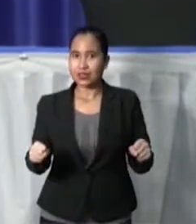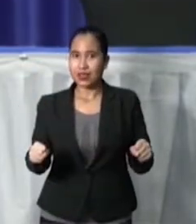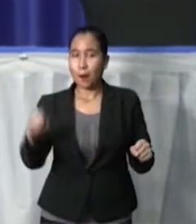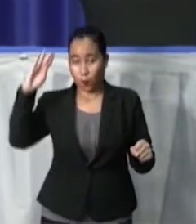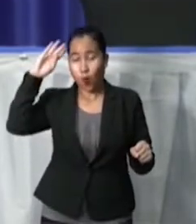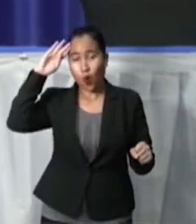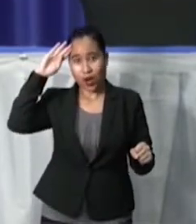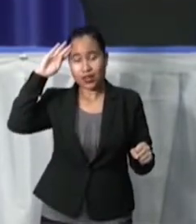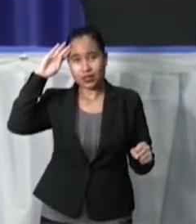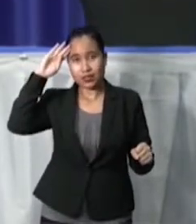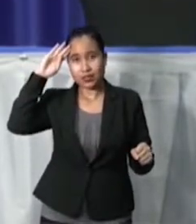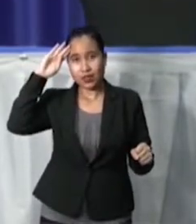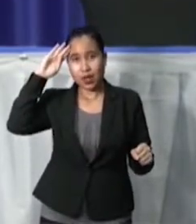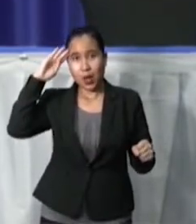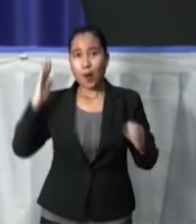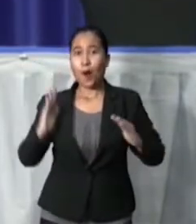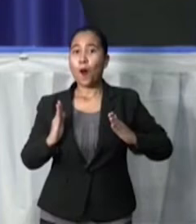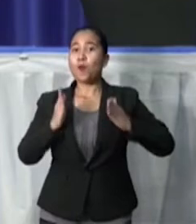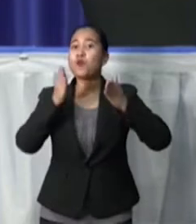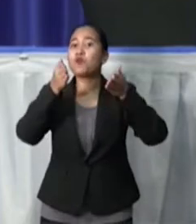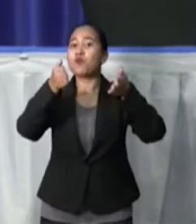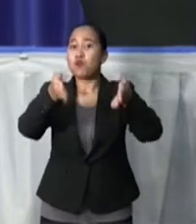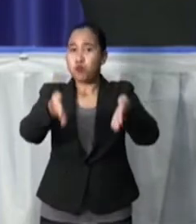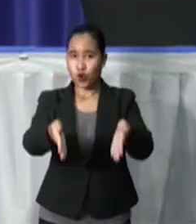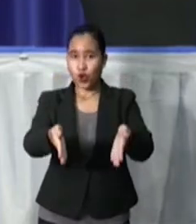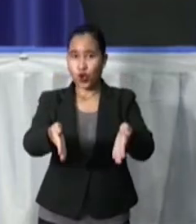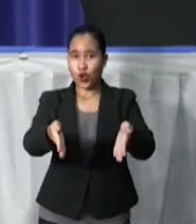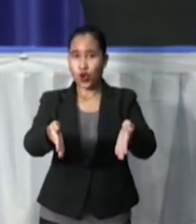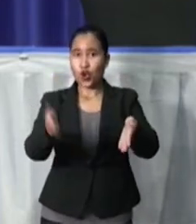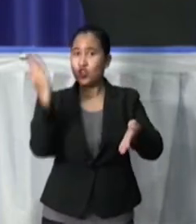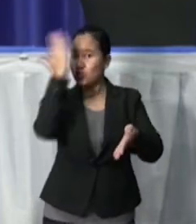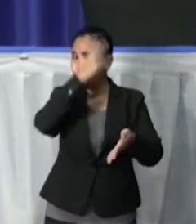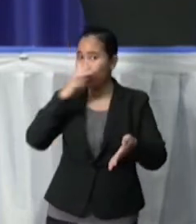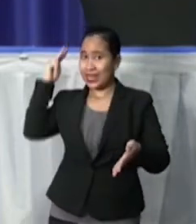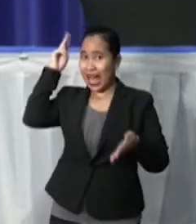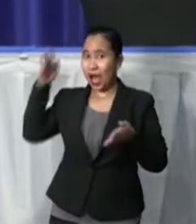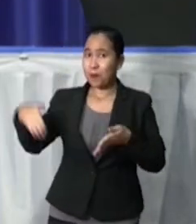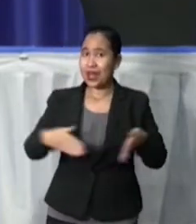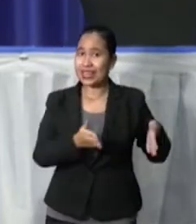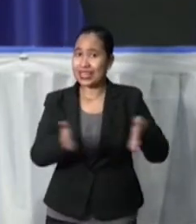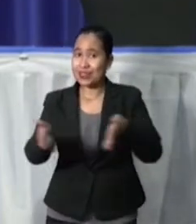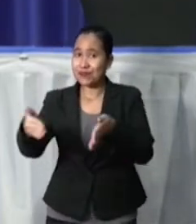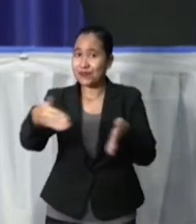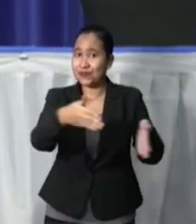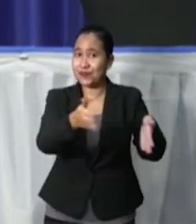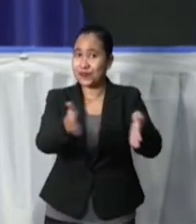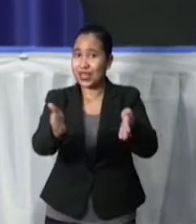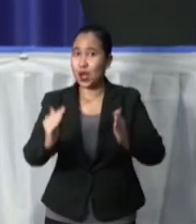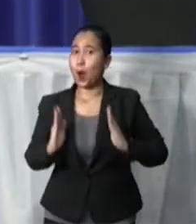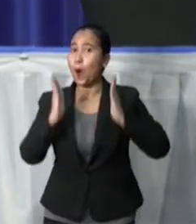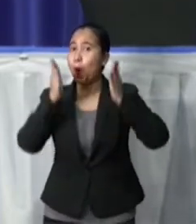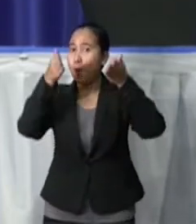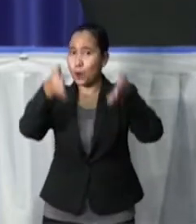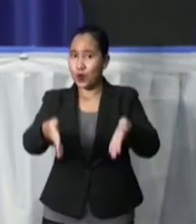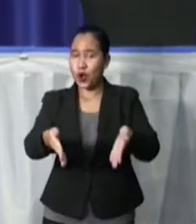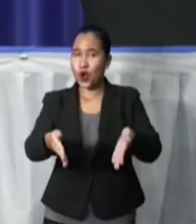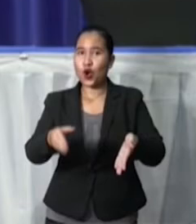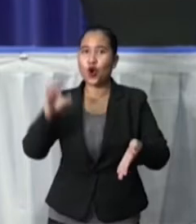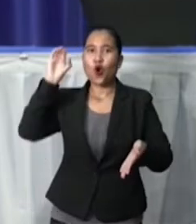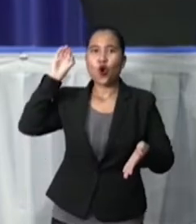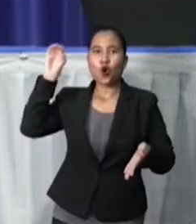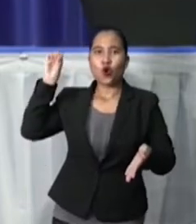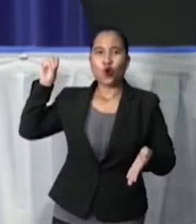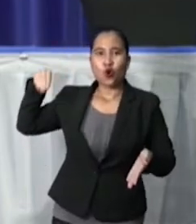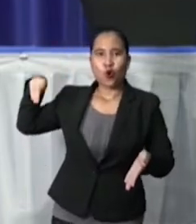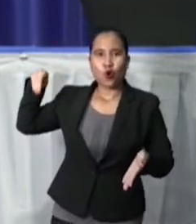bij de bruggen en wel bruggen over de Suriname rivier, bij de bruggen over de Kopenhame rivier,